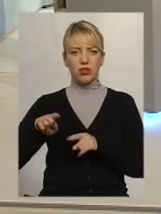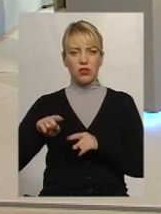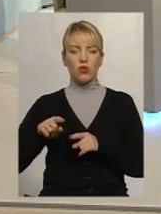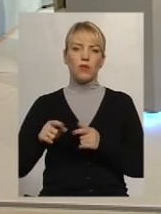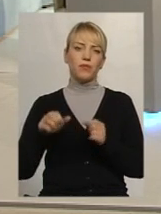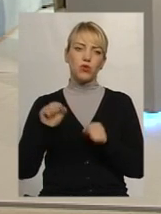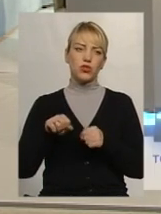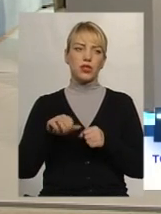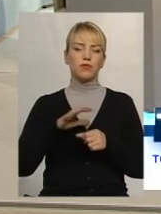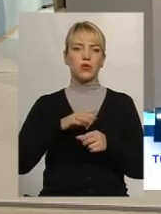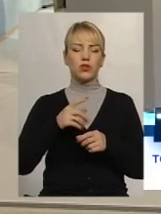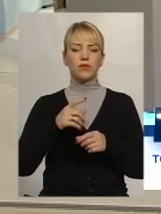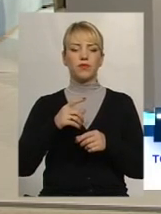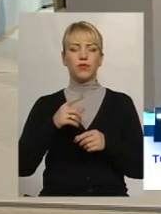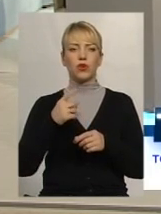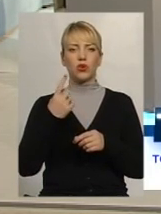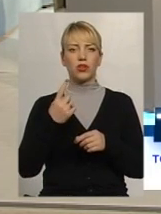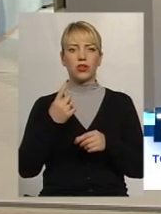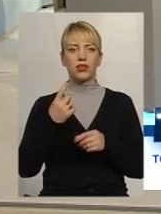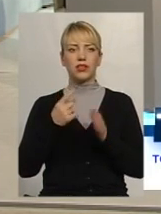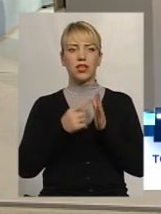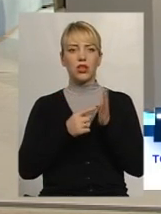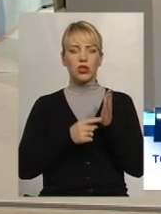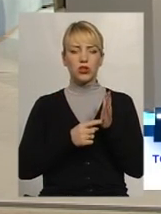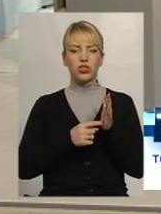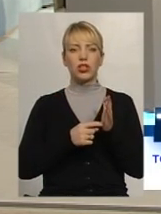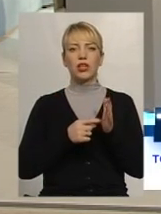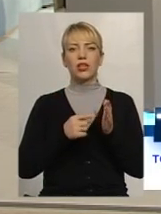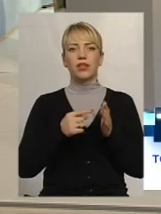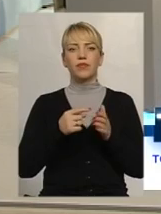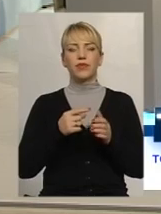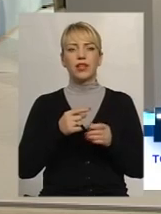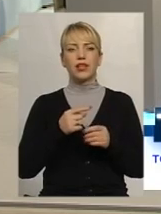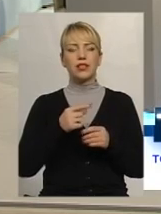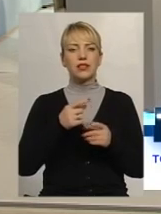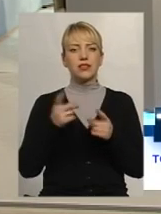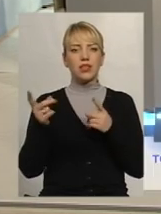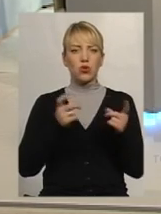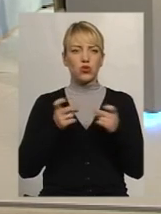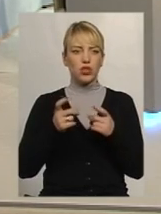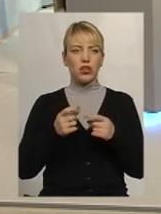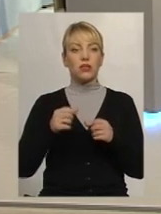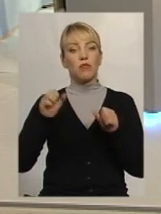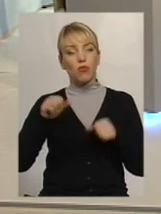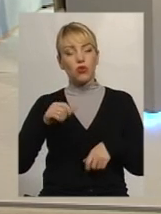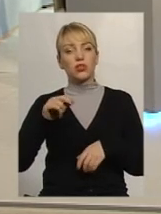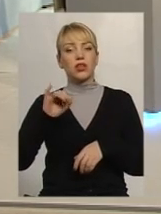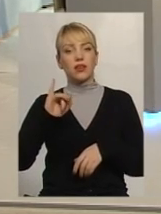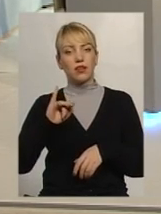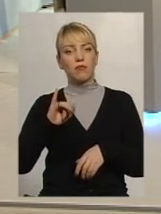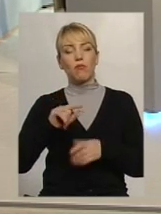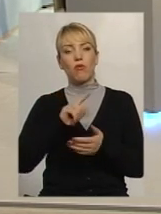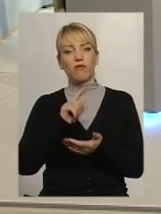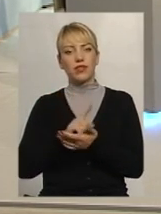обмінюючись досвідом однієї частини з іншою, от не залучаючи сили НАТО? Може, і повинна. Це обов